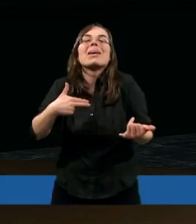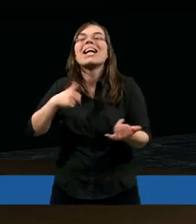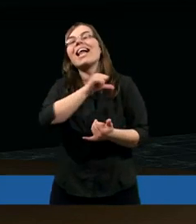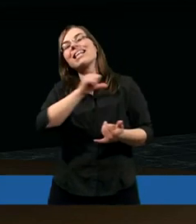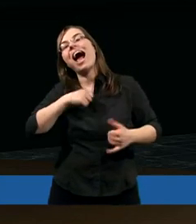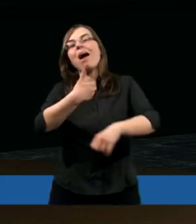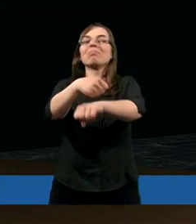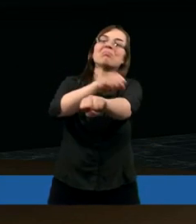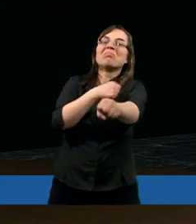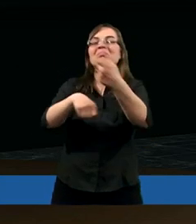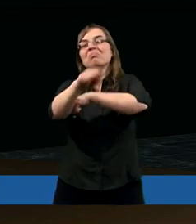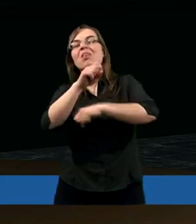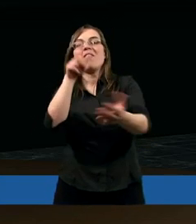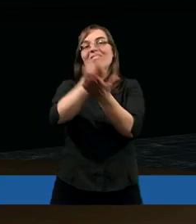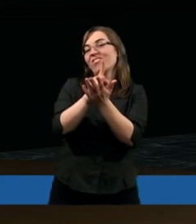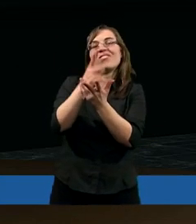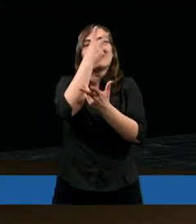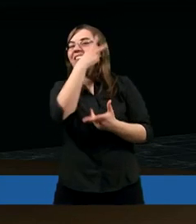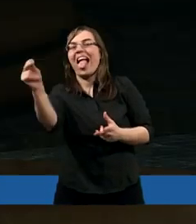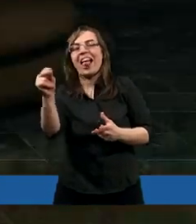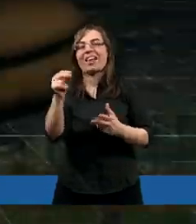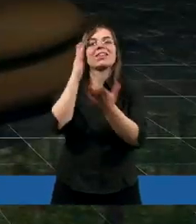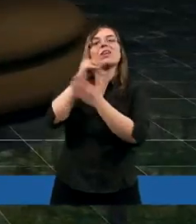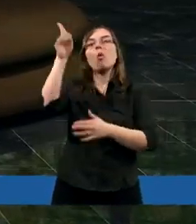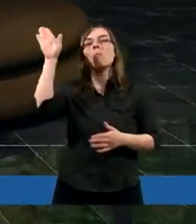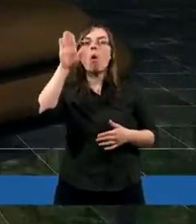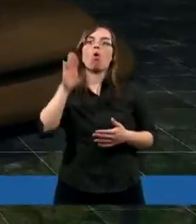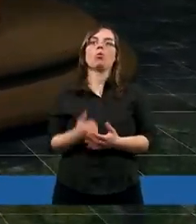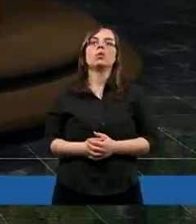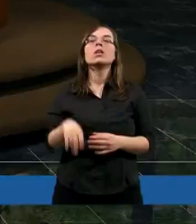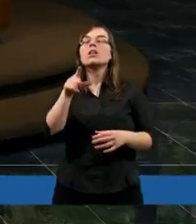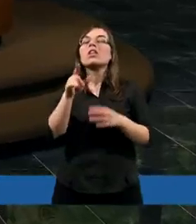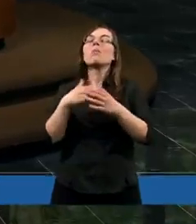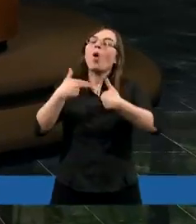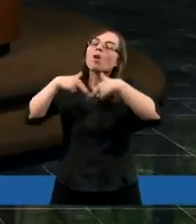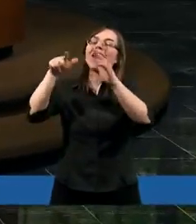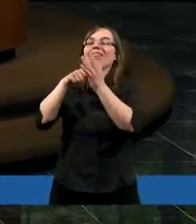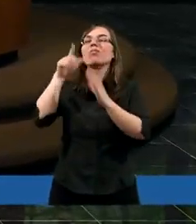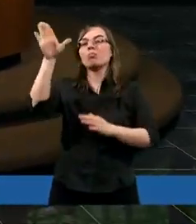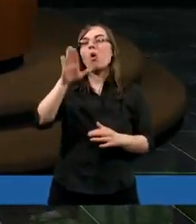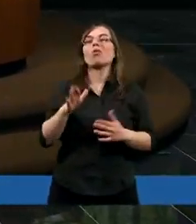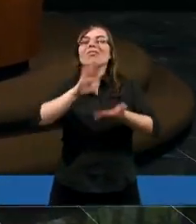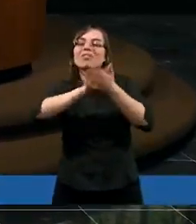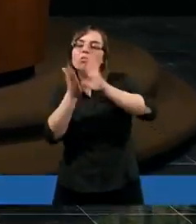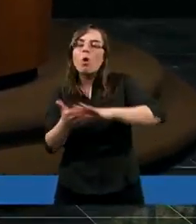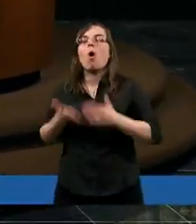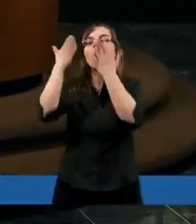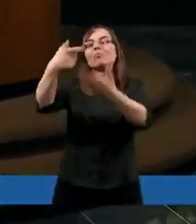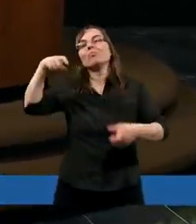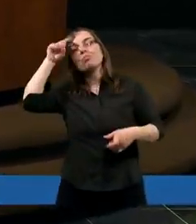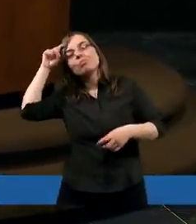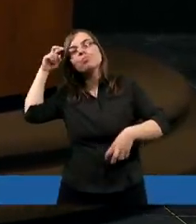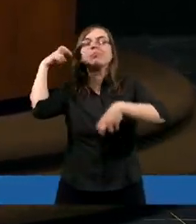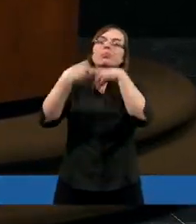W sprawach duchowych my nie damy rady nic sami podźwignąć. Warto wypróbować te obietnice Bożą. Złożyć wszelkie nasze